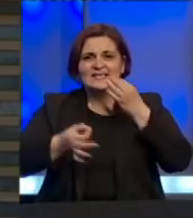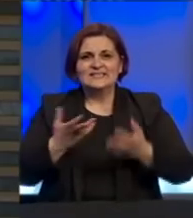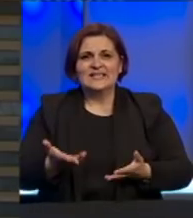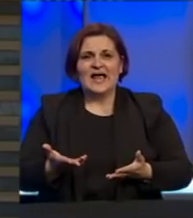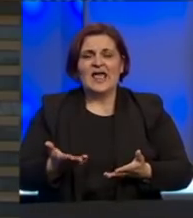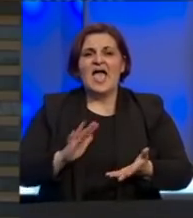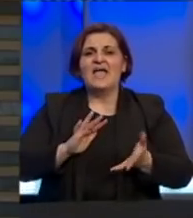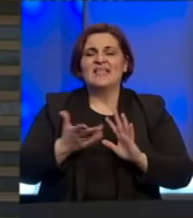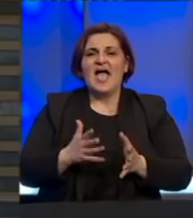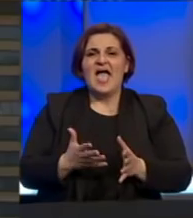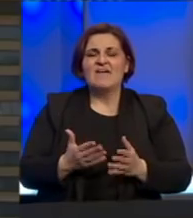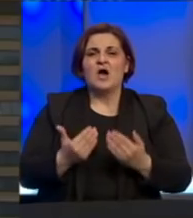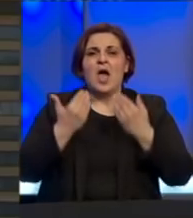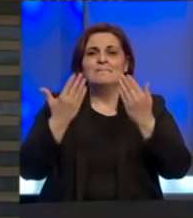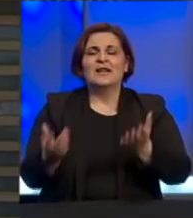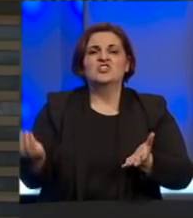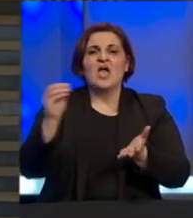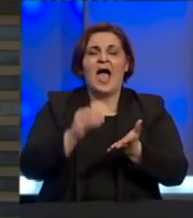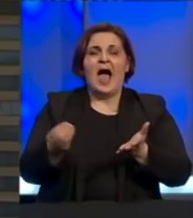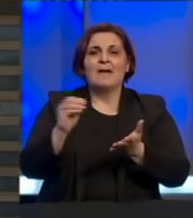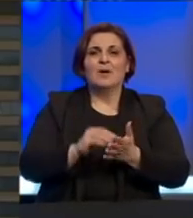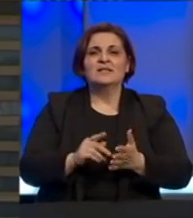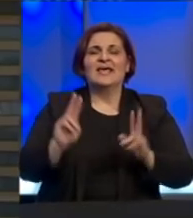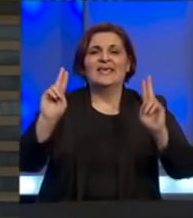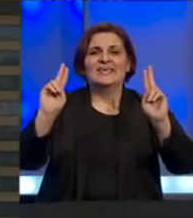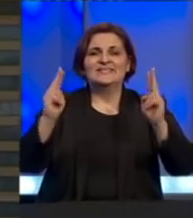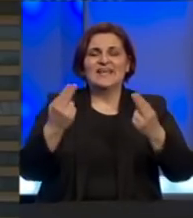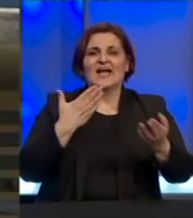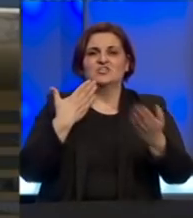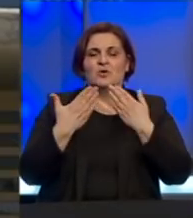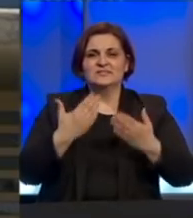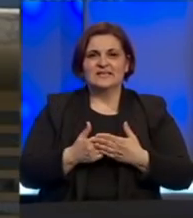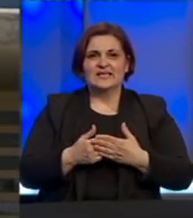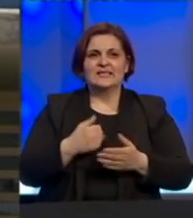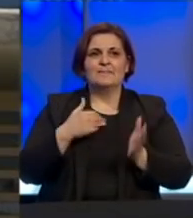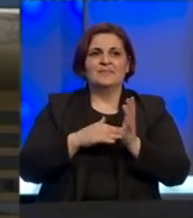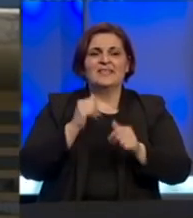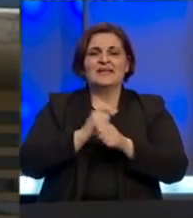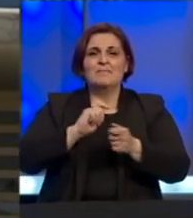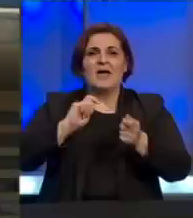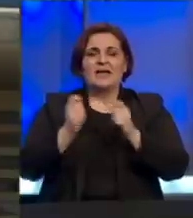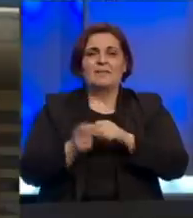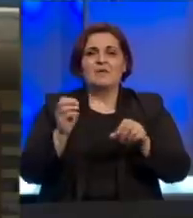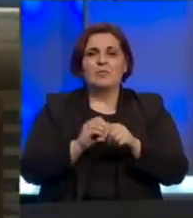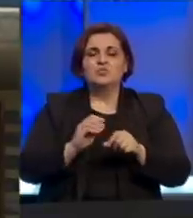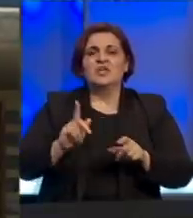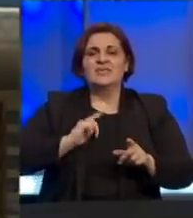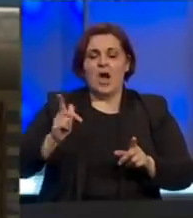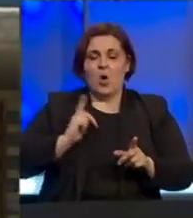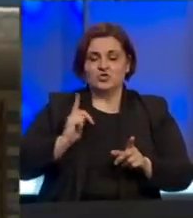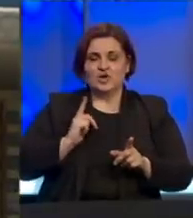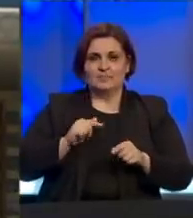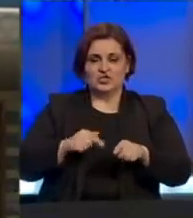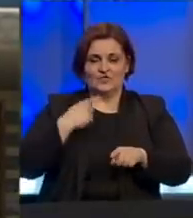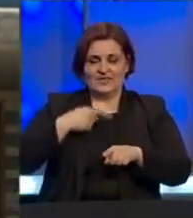eventualno predlože amantmane i da zakažemo sjednicu. Trebalo napraviti rebalans proračuna i ja očekujem da će